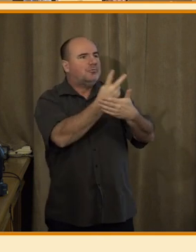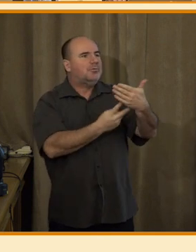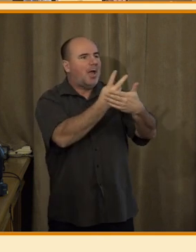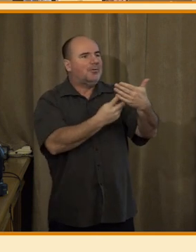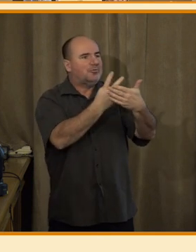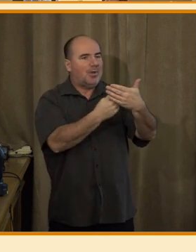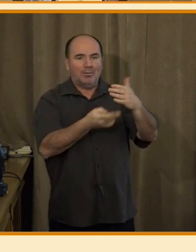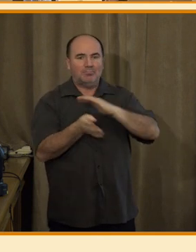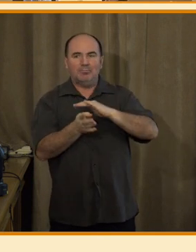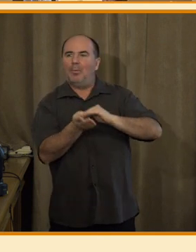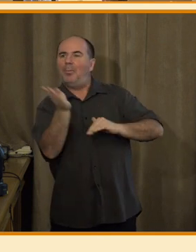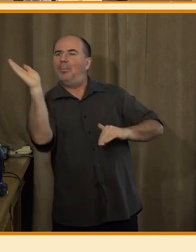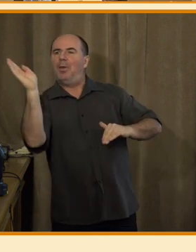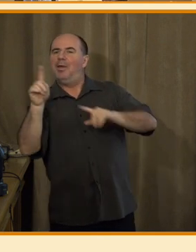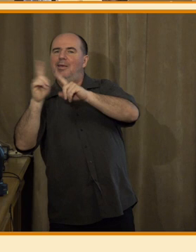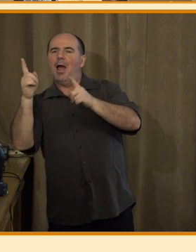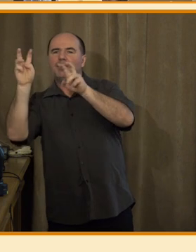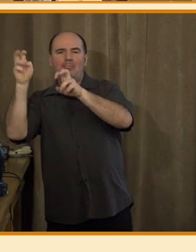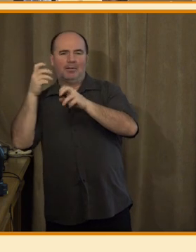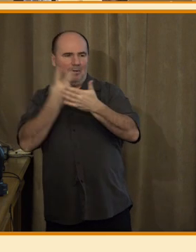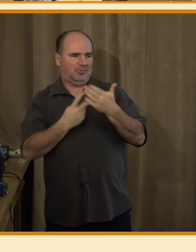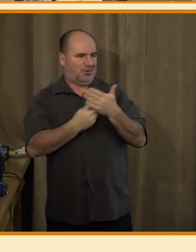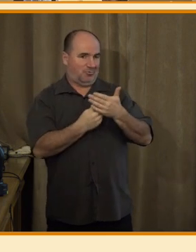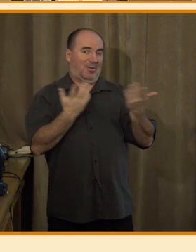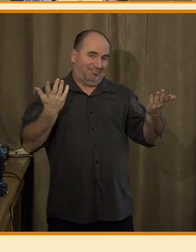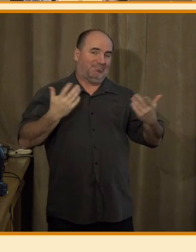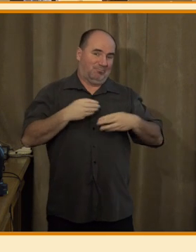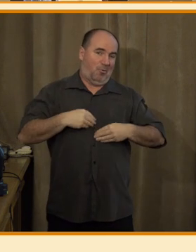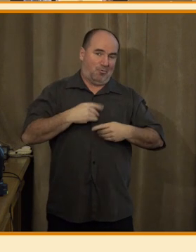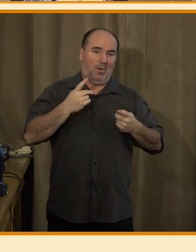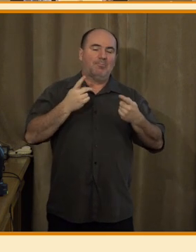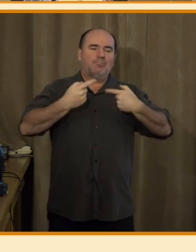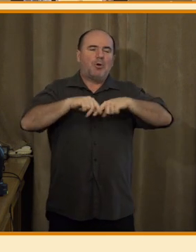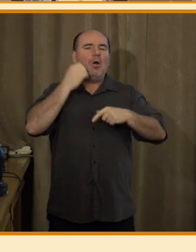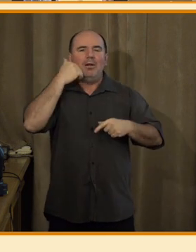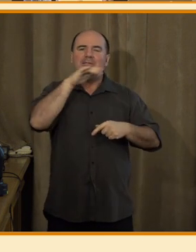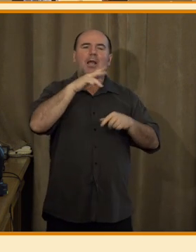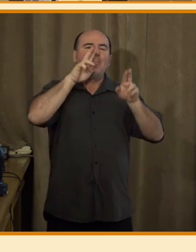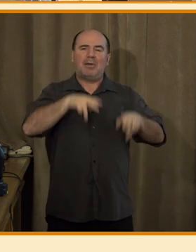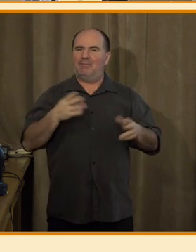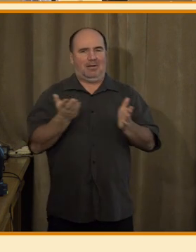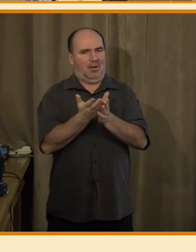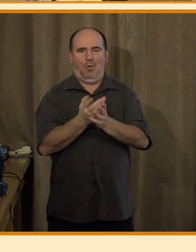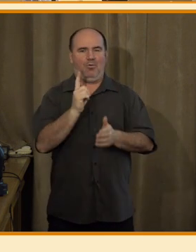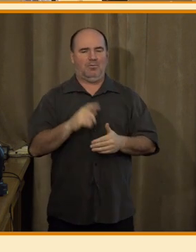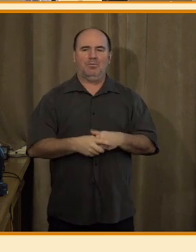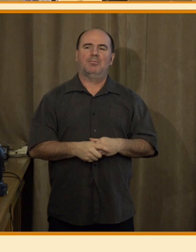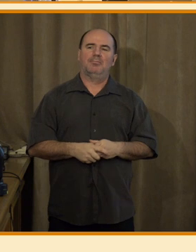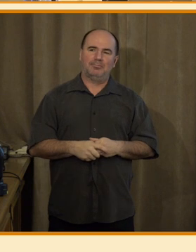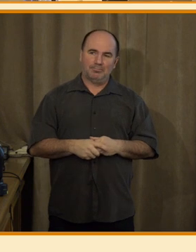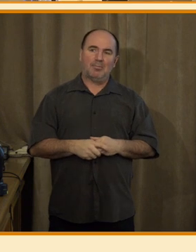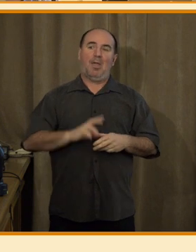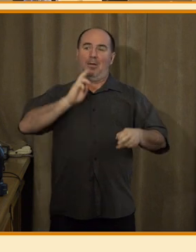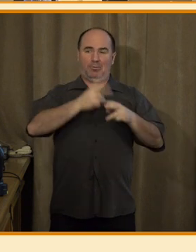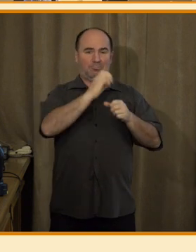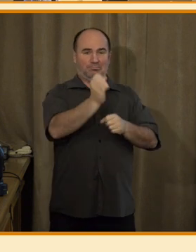demokracii a základní lidská práva úplně ne. A poslední slide, prosím. Ten se týká, to je spíš takový